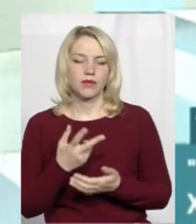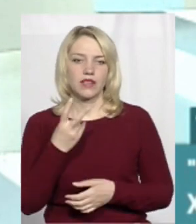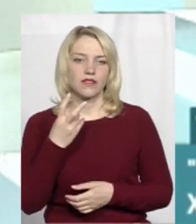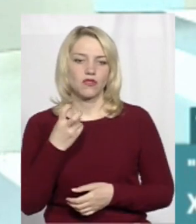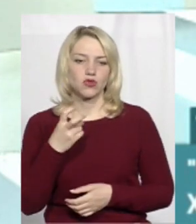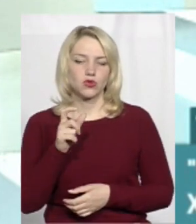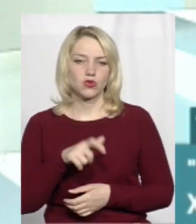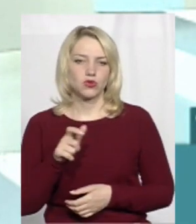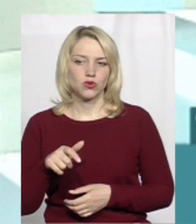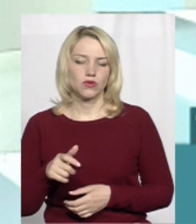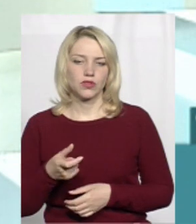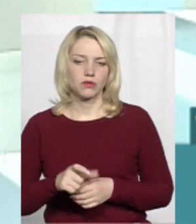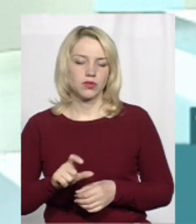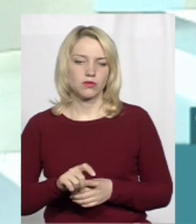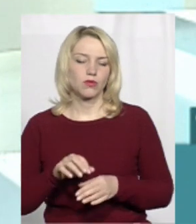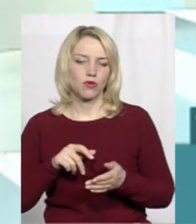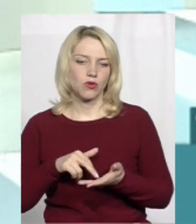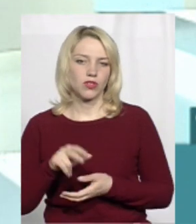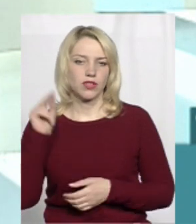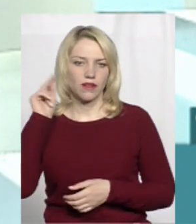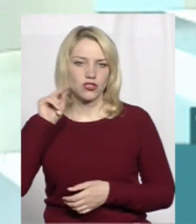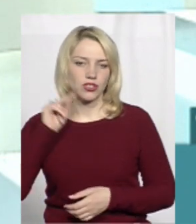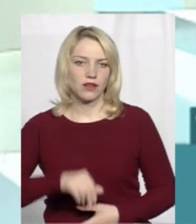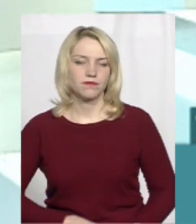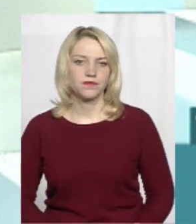чоловік і більше проходило навчання.